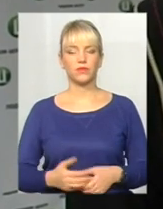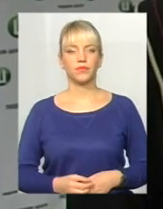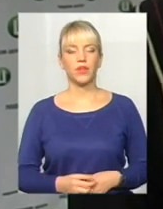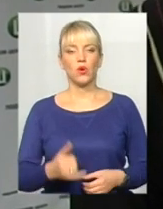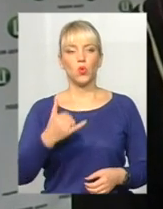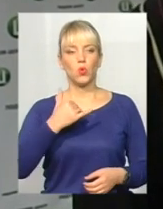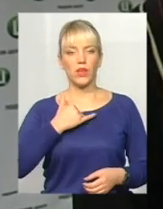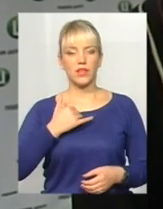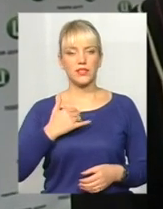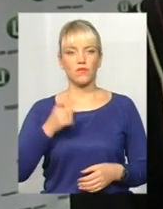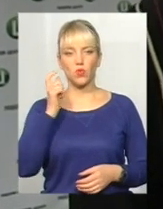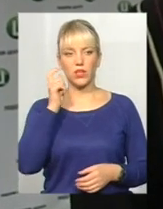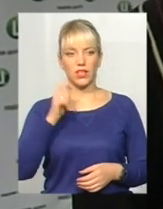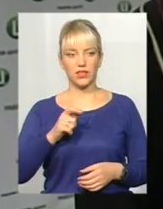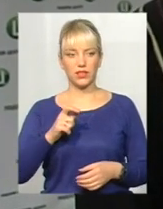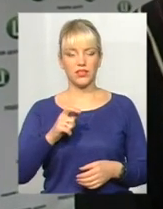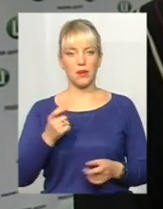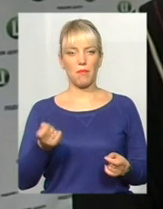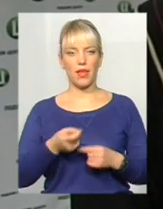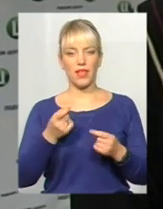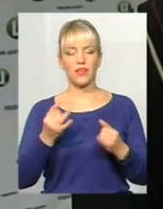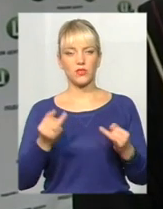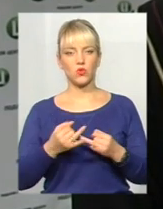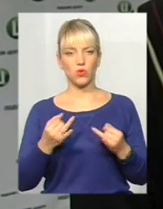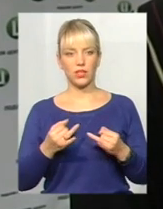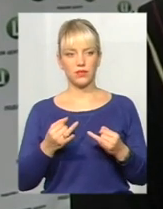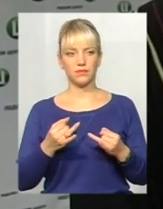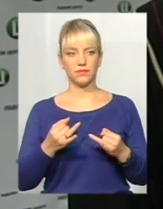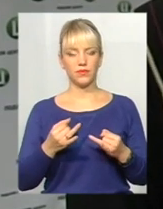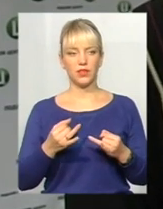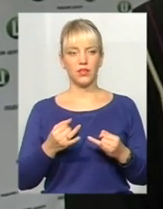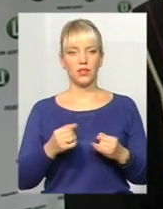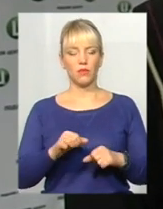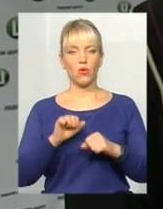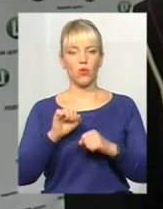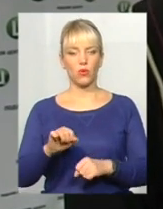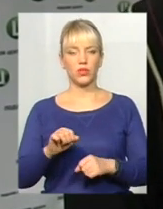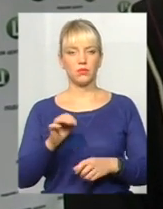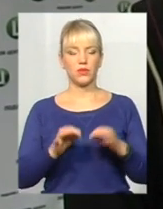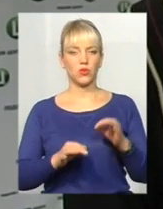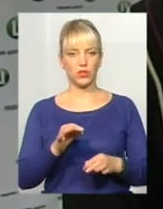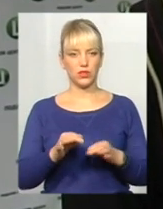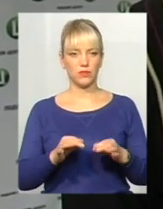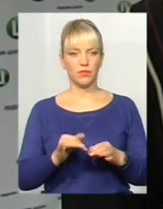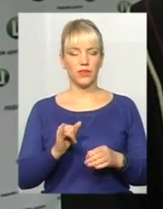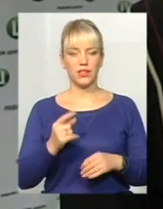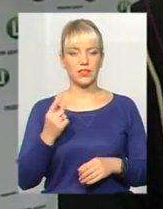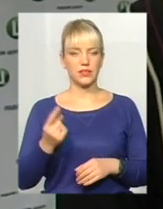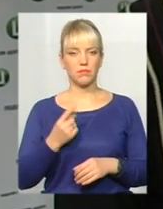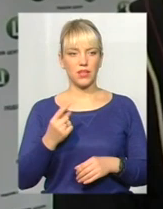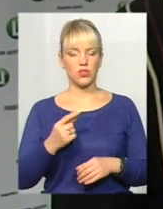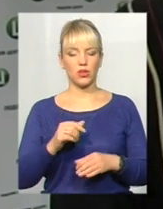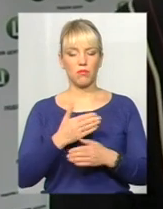В нас, в Україні, дещо дуже мала історія охорони природи. І спершу ми